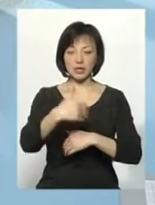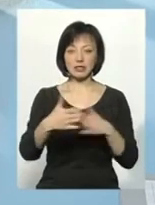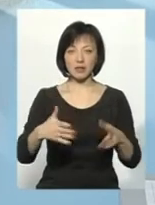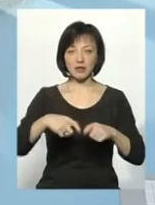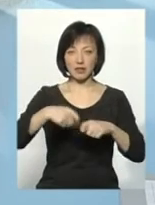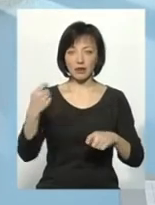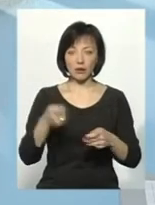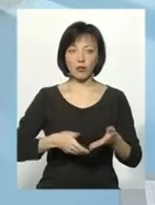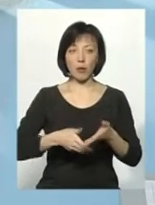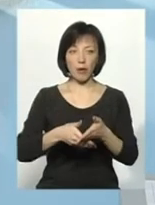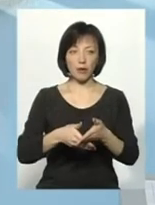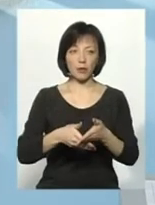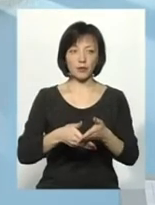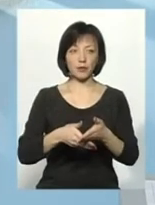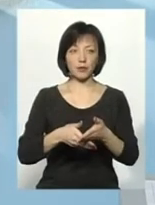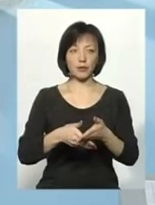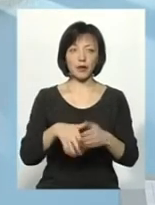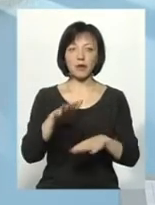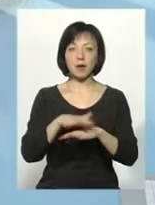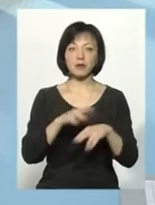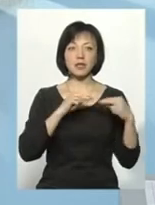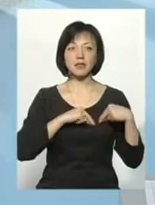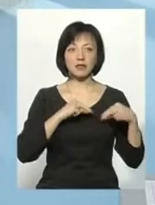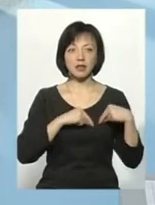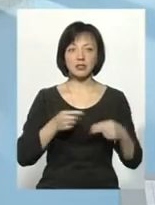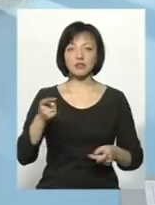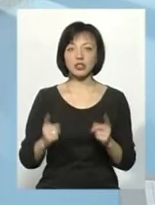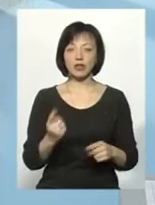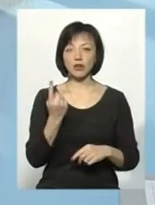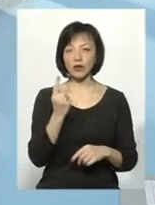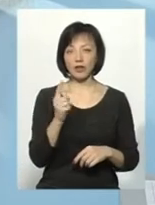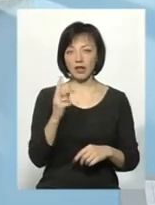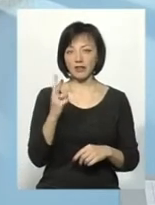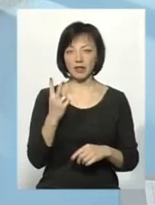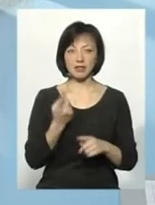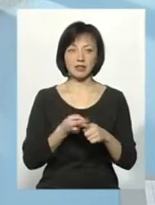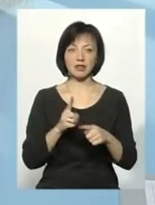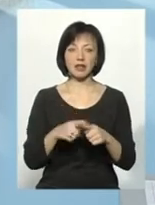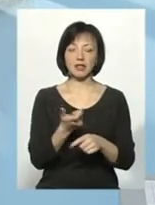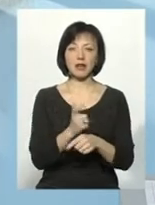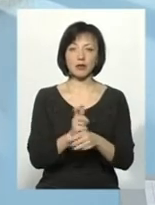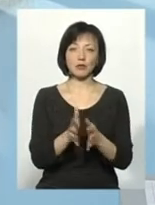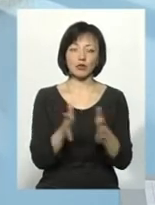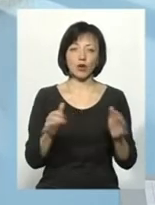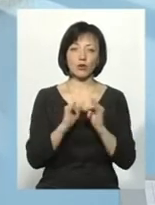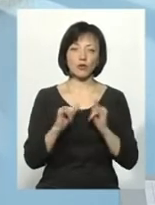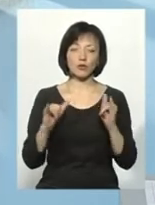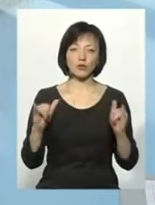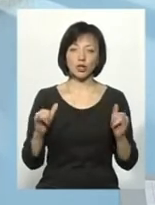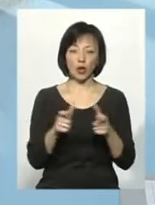вскриваються, допомагаю банківським працівникам. То, звичайно, одна-дві гривні – це найбільш розповсюджена